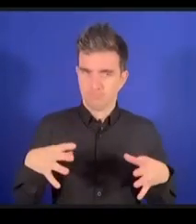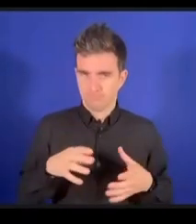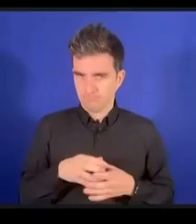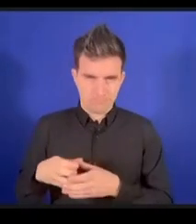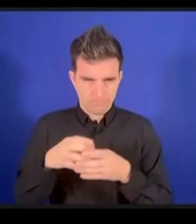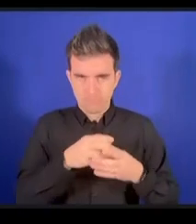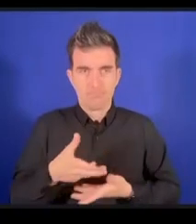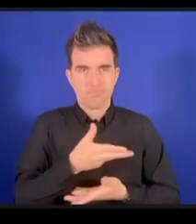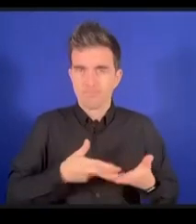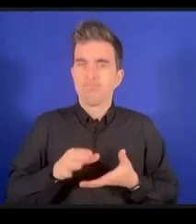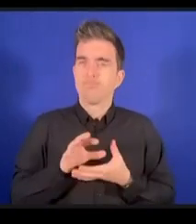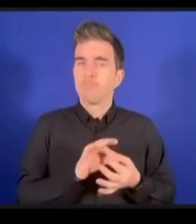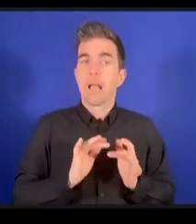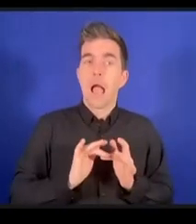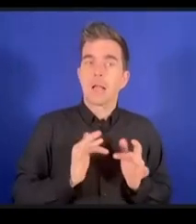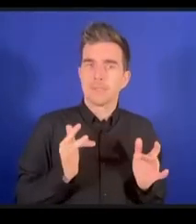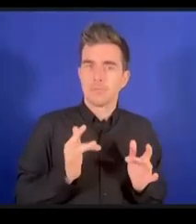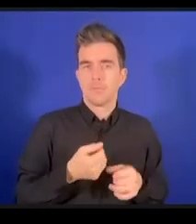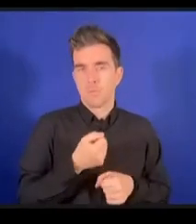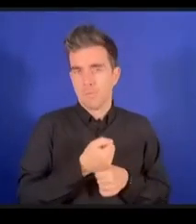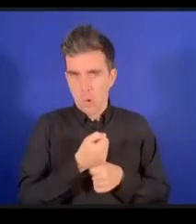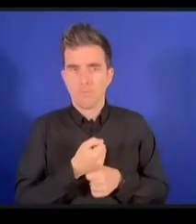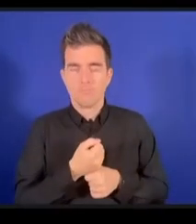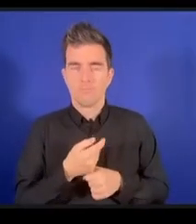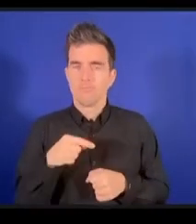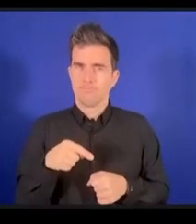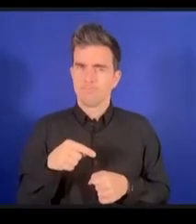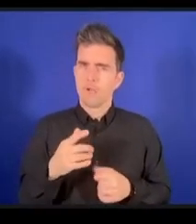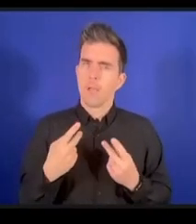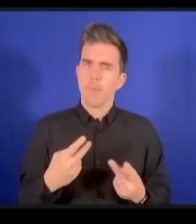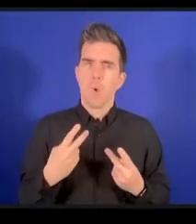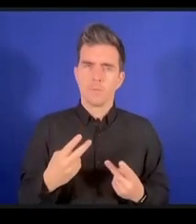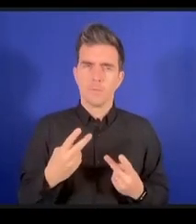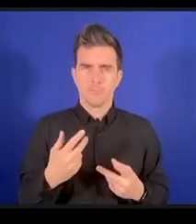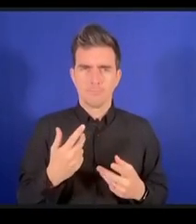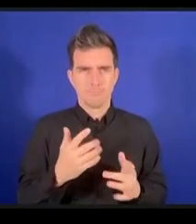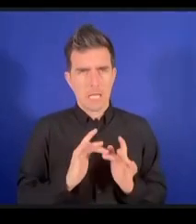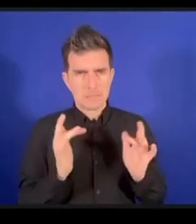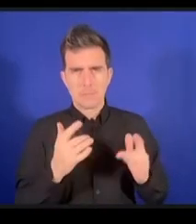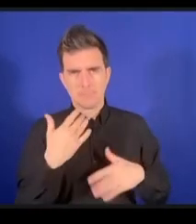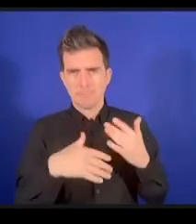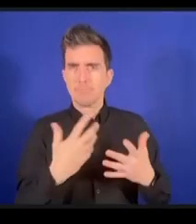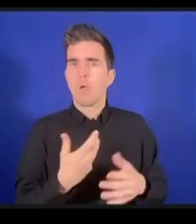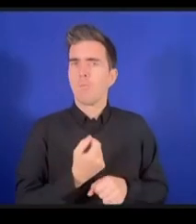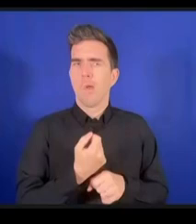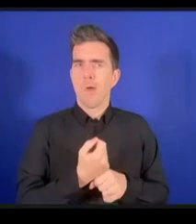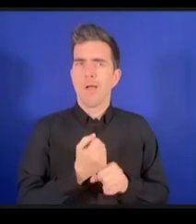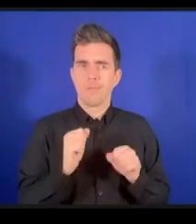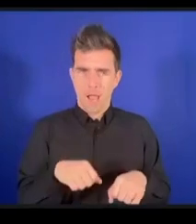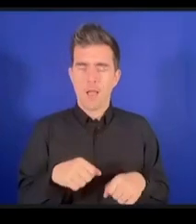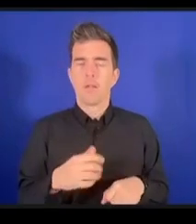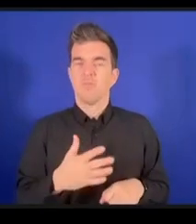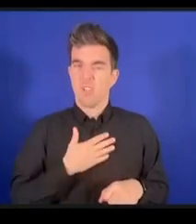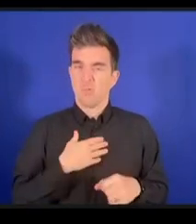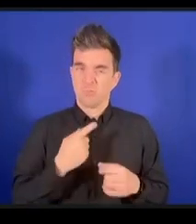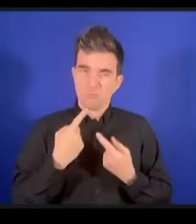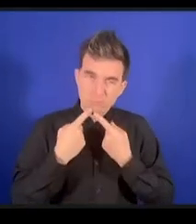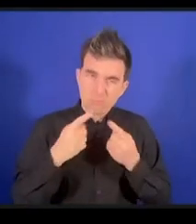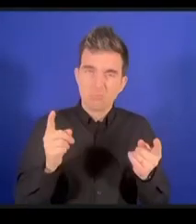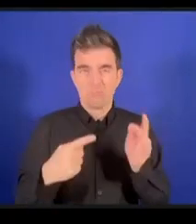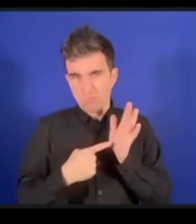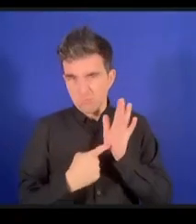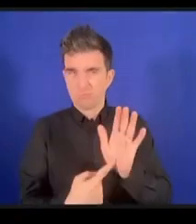montre aussi le travail de fond réalisé par les coalitions dynamiques en termes de leadership en termes d'orientation